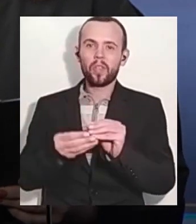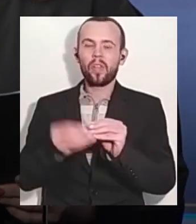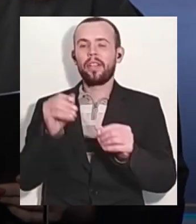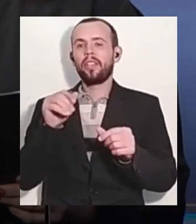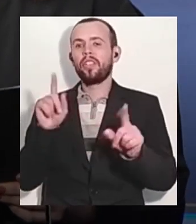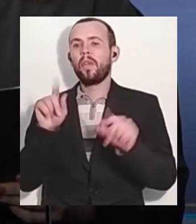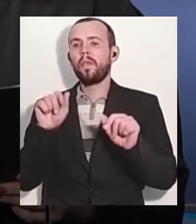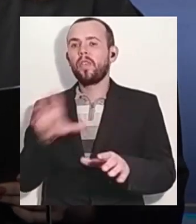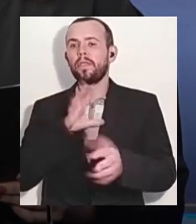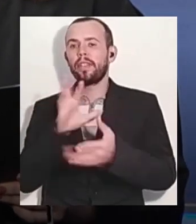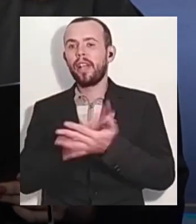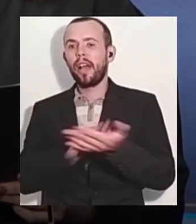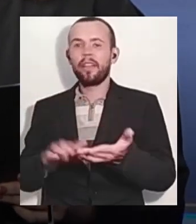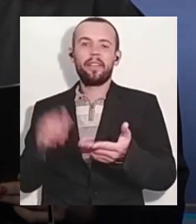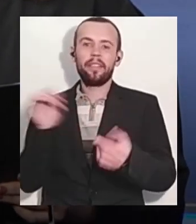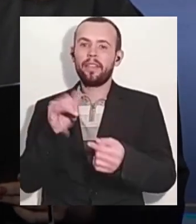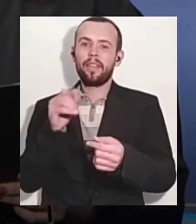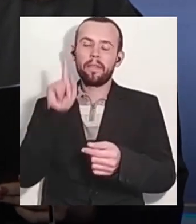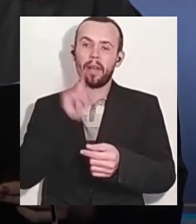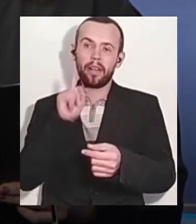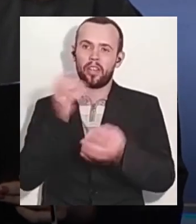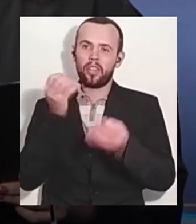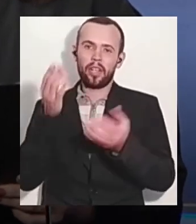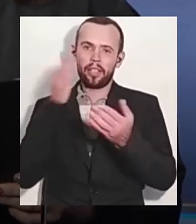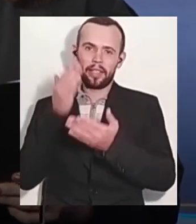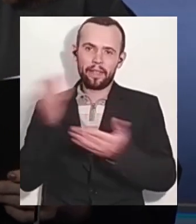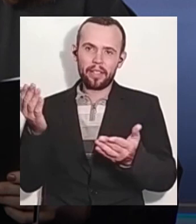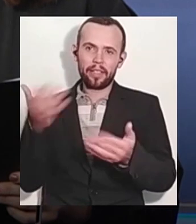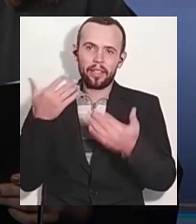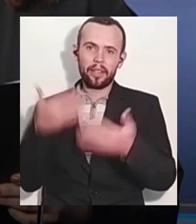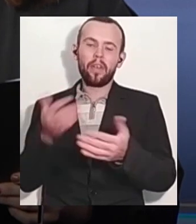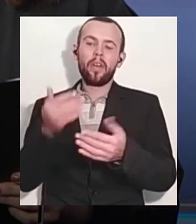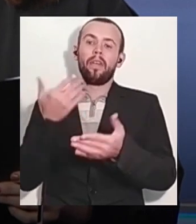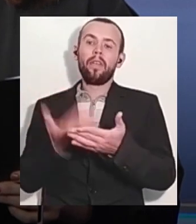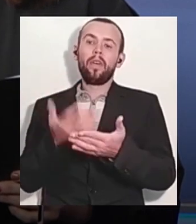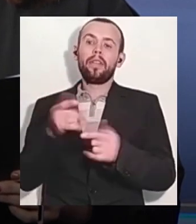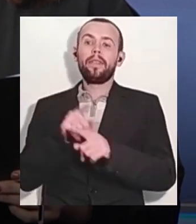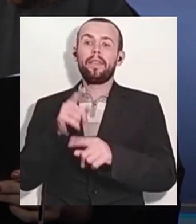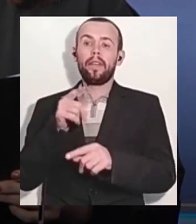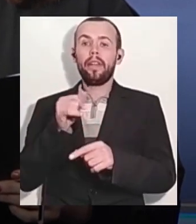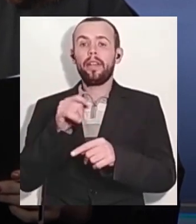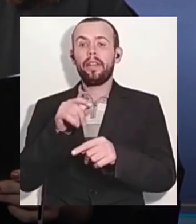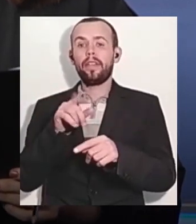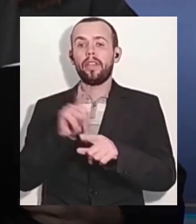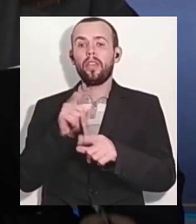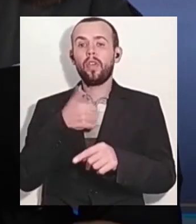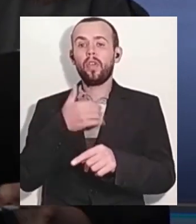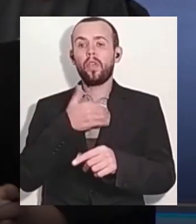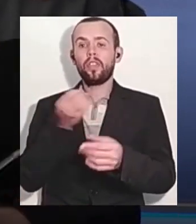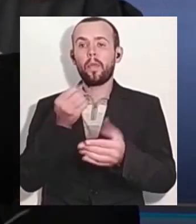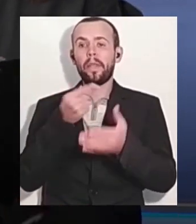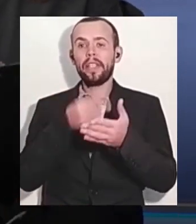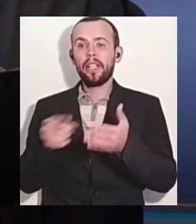ці оперативники, де не будуть його трогати. Оце вам права людини, в усій Україні вони такі. Я зрозуміла